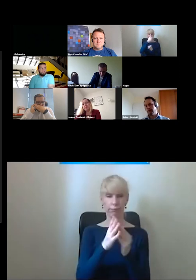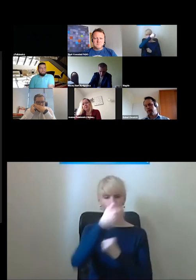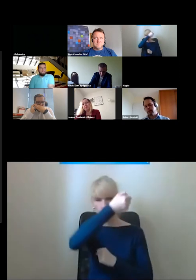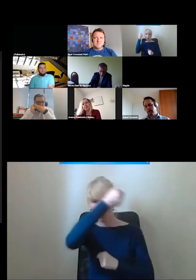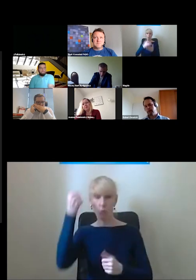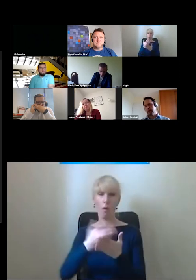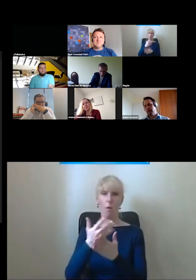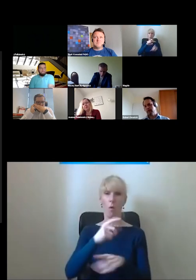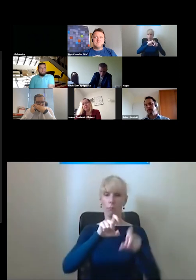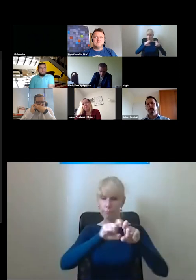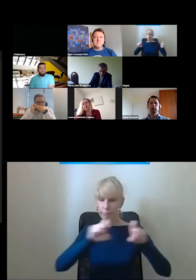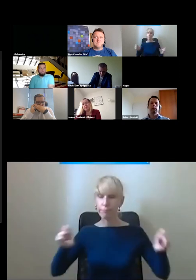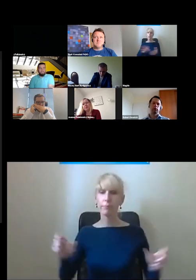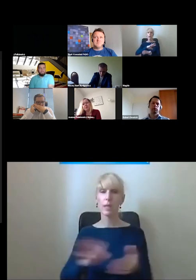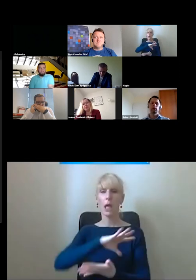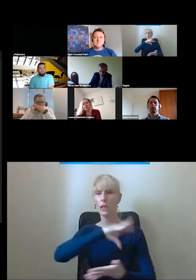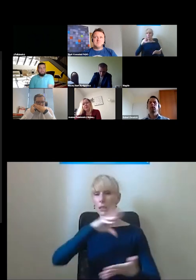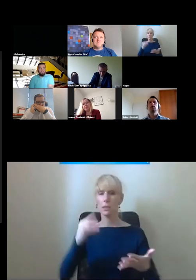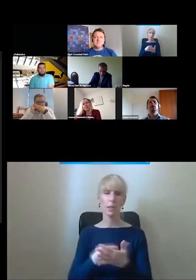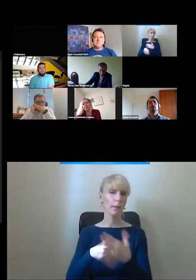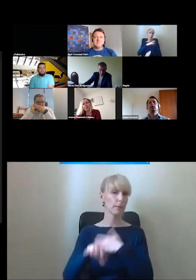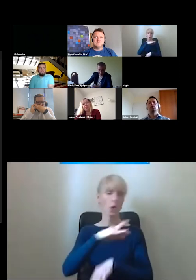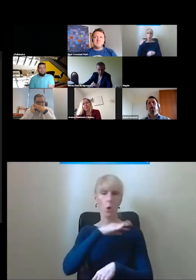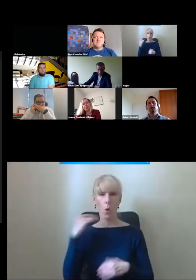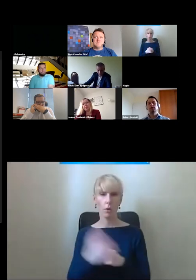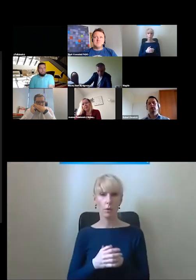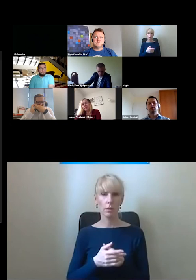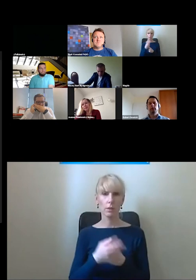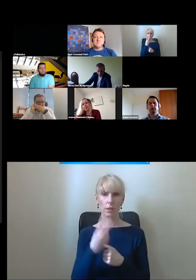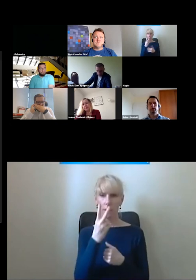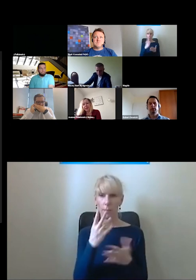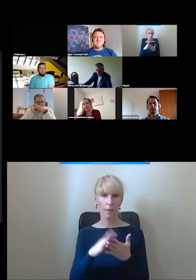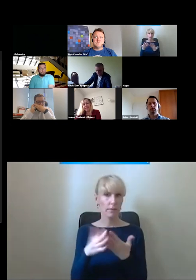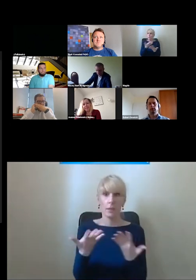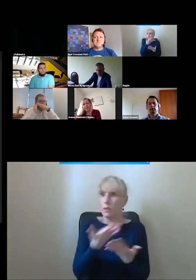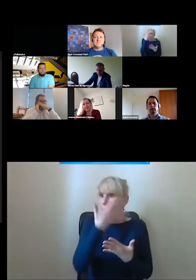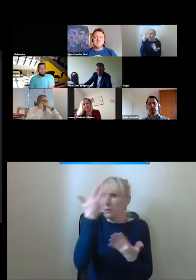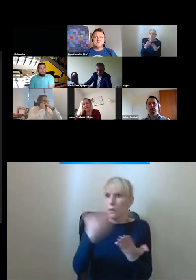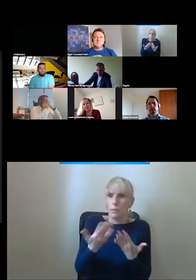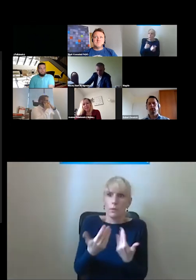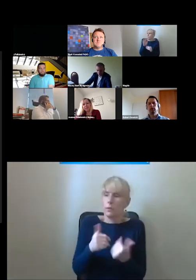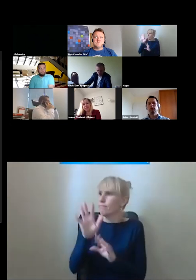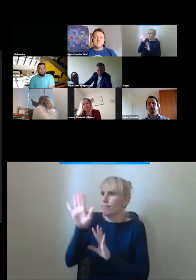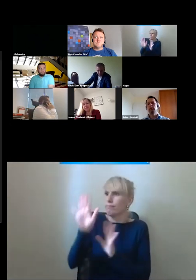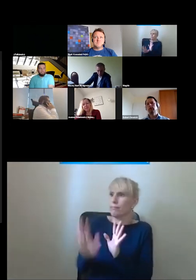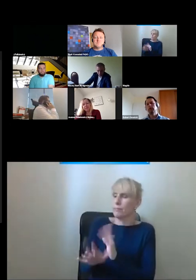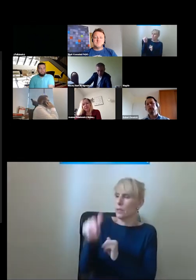poręcze są również srebrne to nie widać tak naprawdę gdzie się znajduje panel gdzie gdzie go szukać